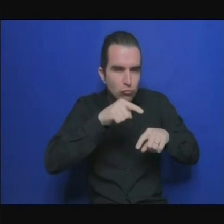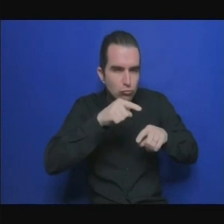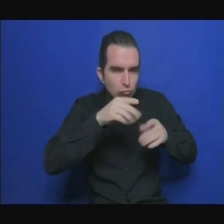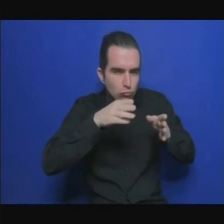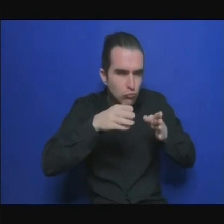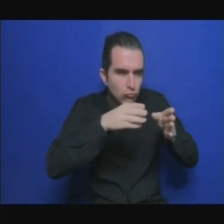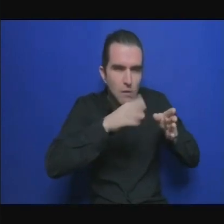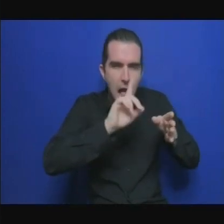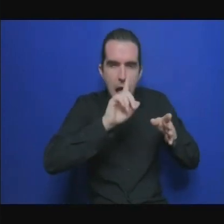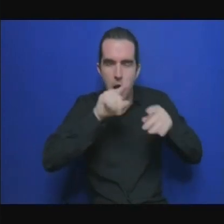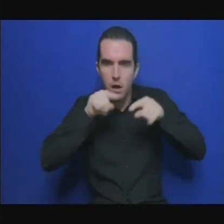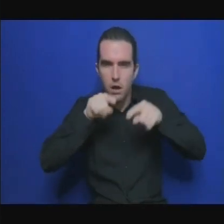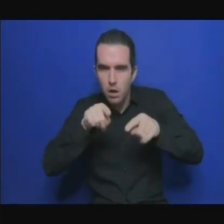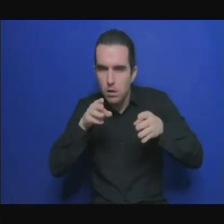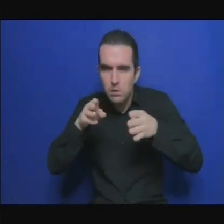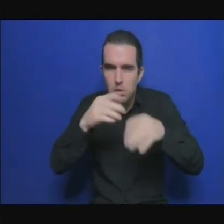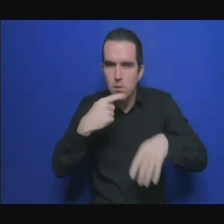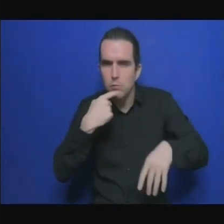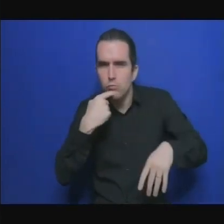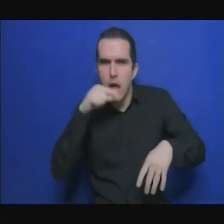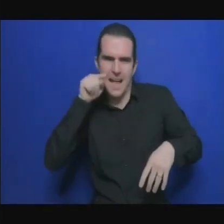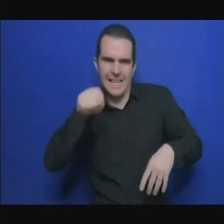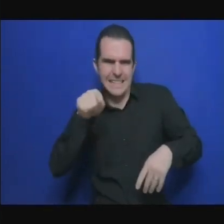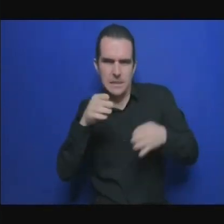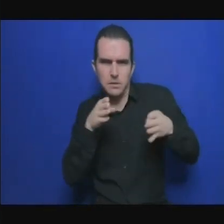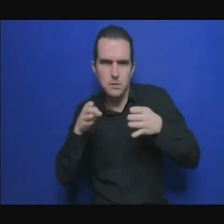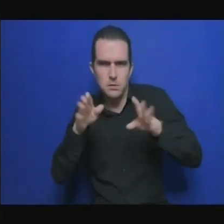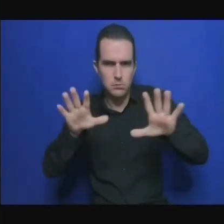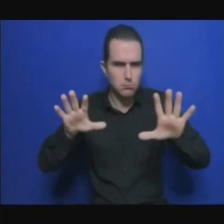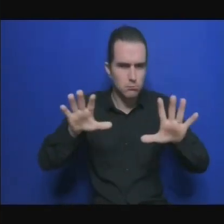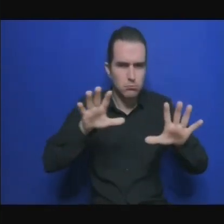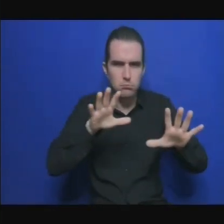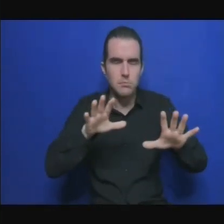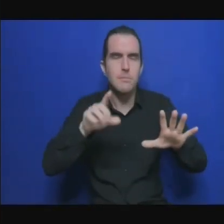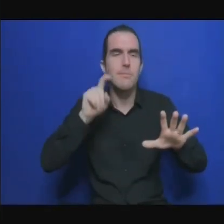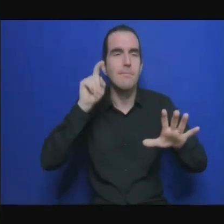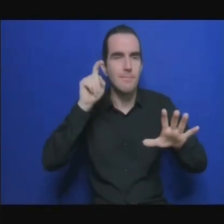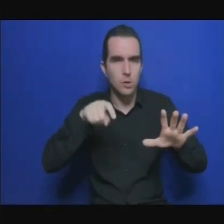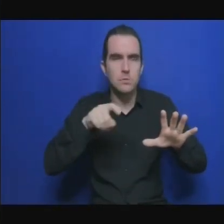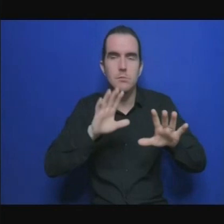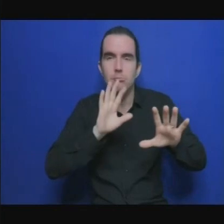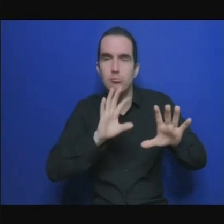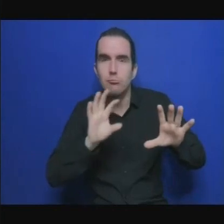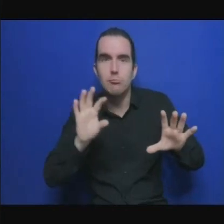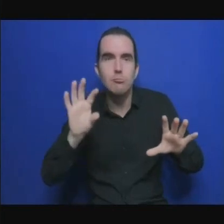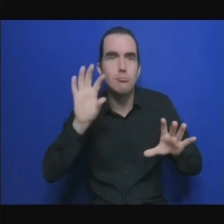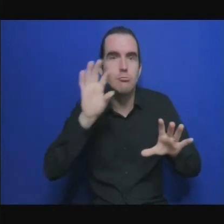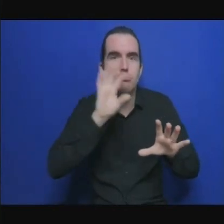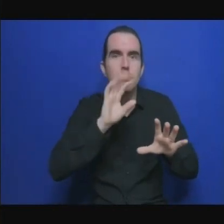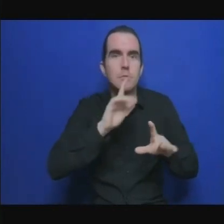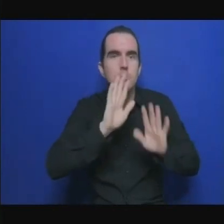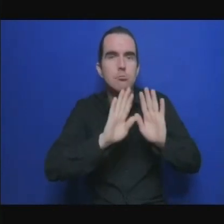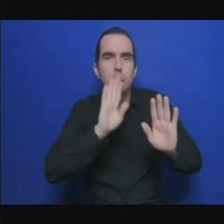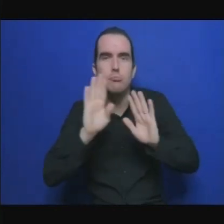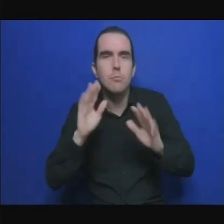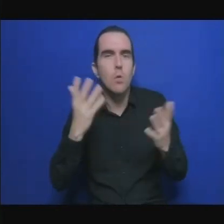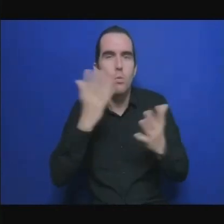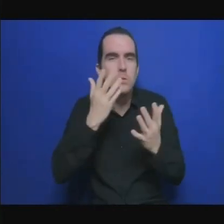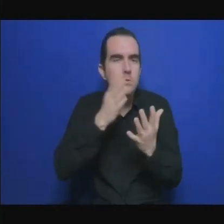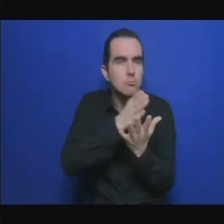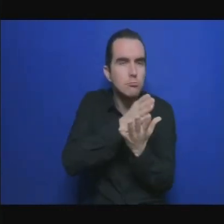secteur des transports des forêts par exemple de l'aménagement du territoire de l'agriculture l'agriculture au sens large